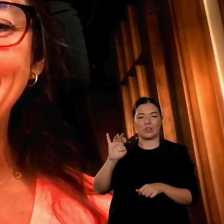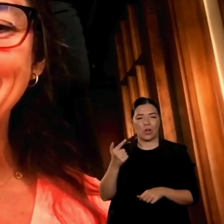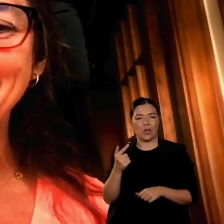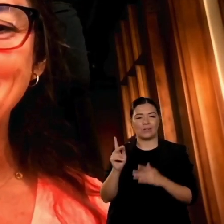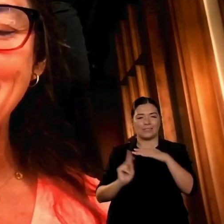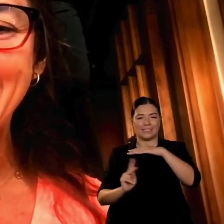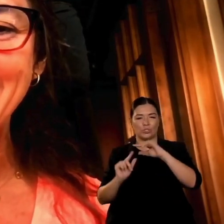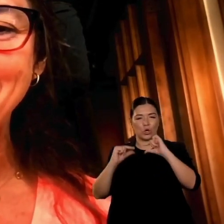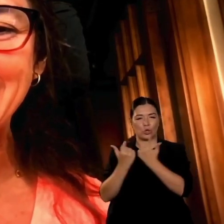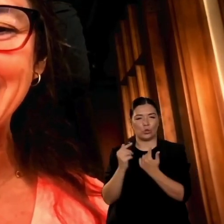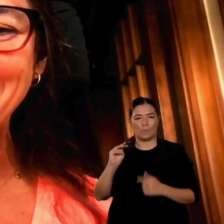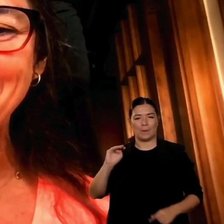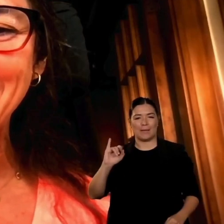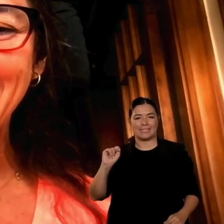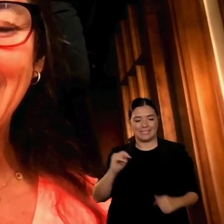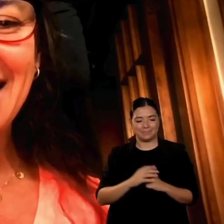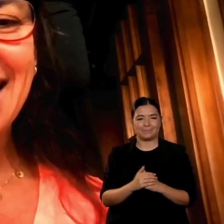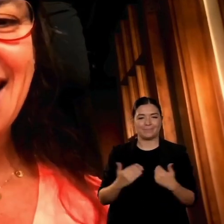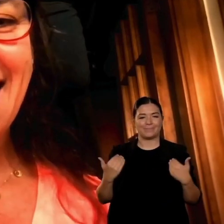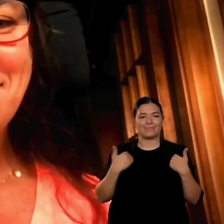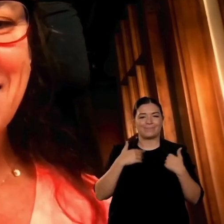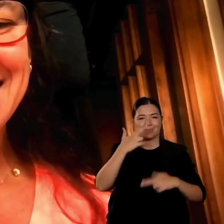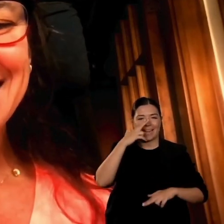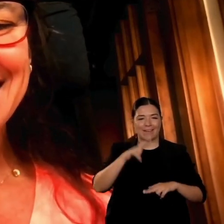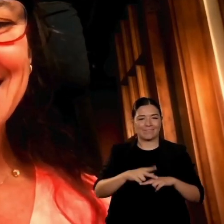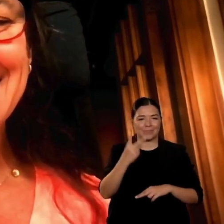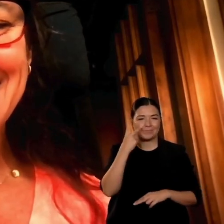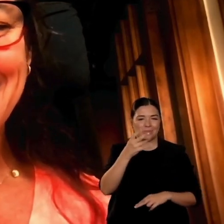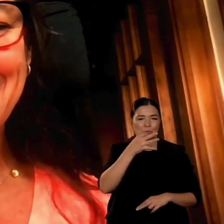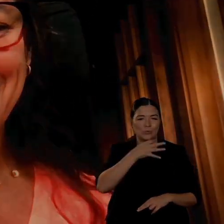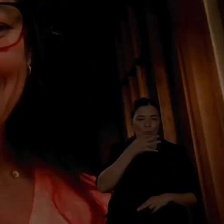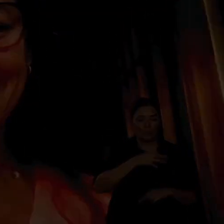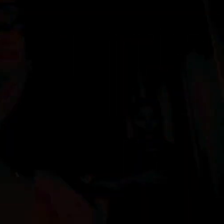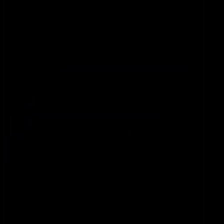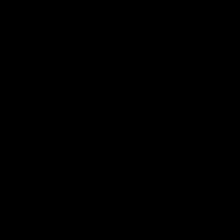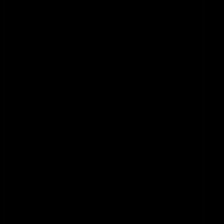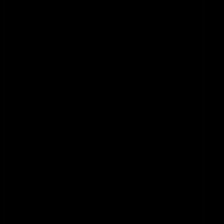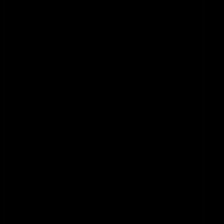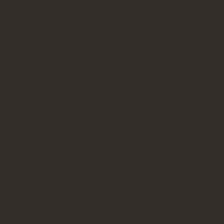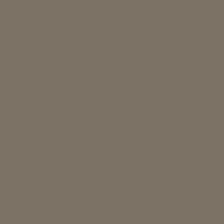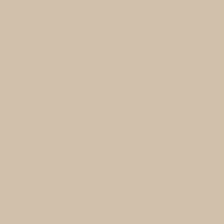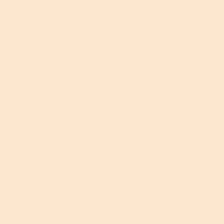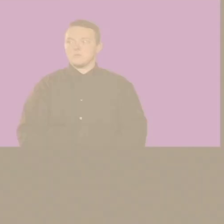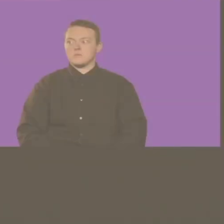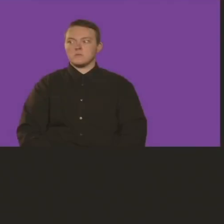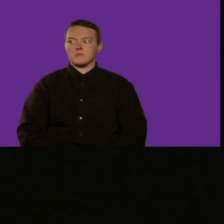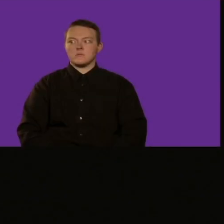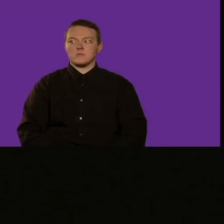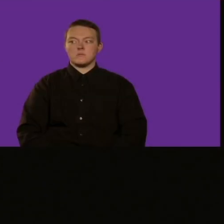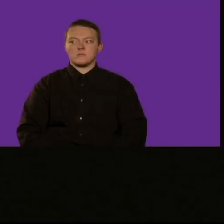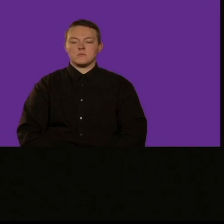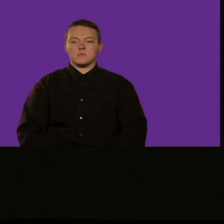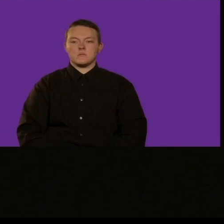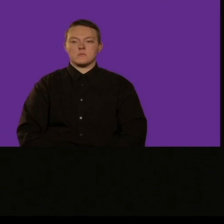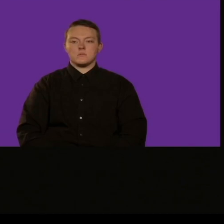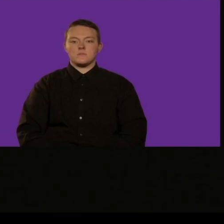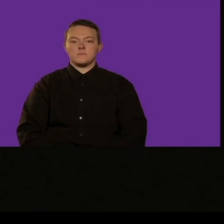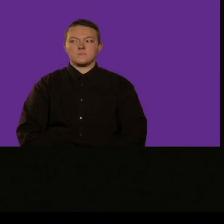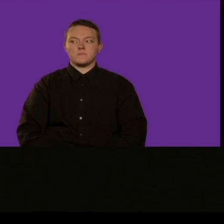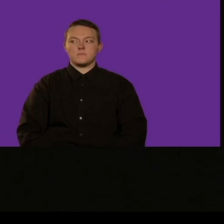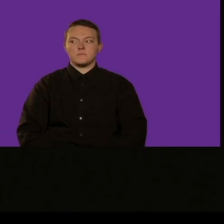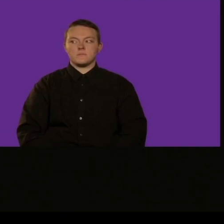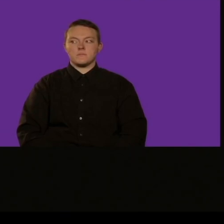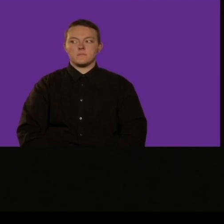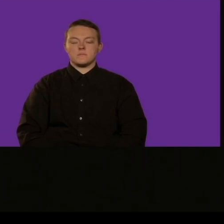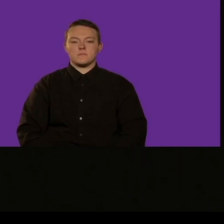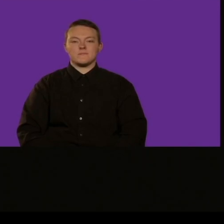sono molto emozionato di essere qui riunito con tutti voi oggi mi è sempre piaciuta questa conferenza di Scratch